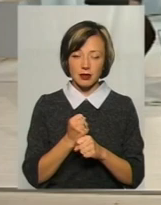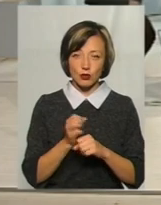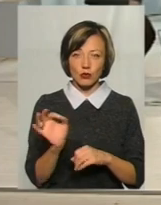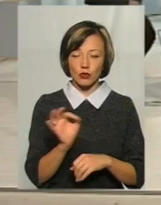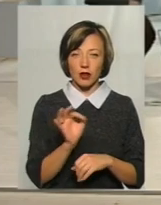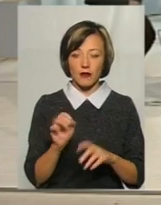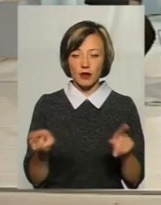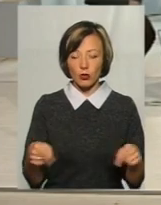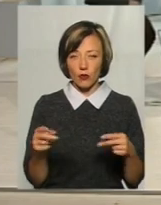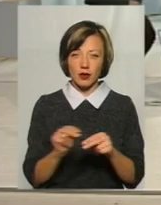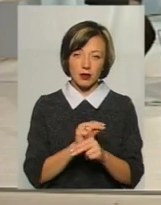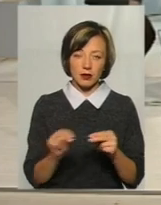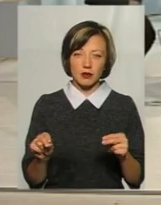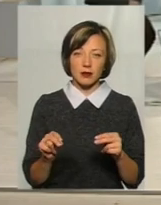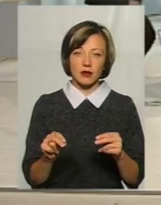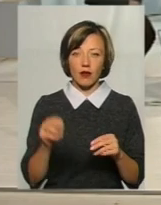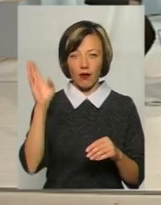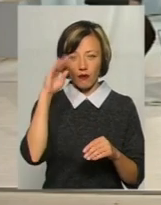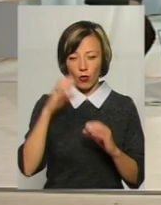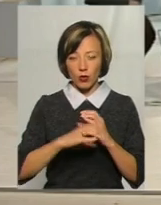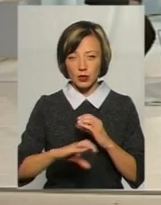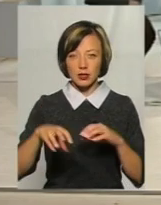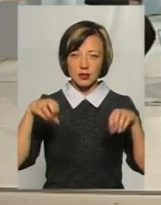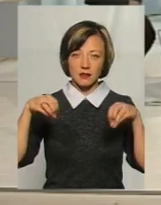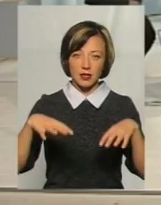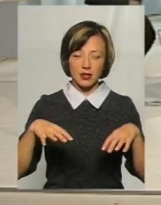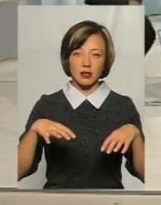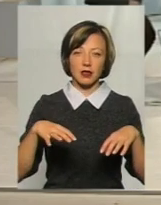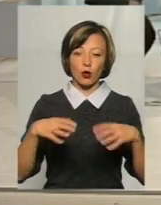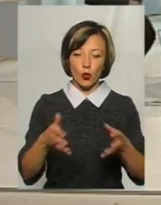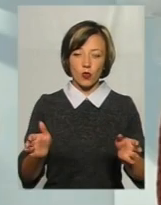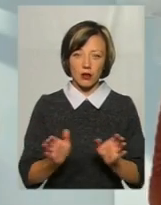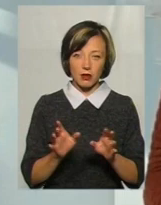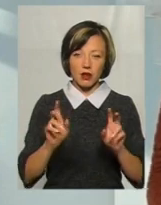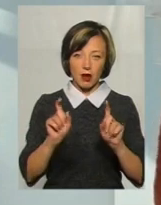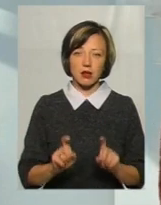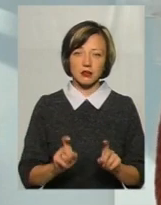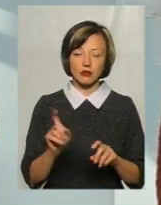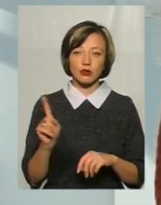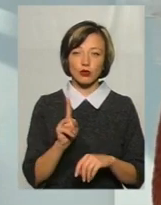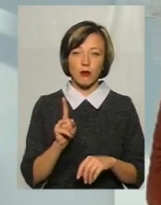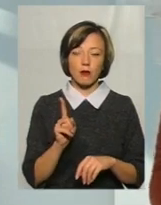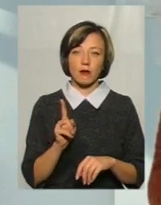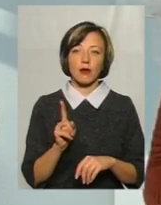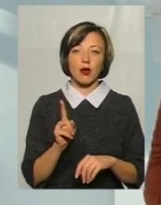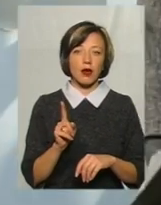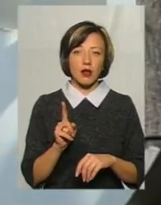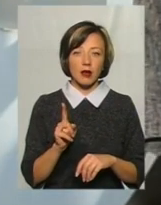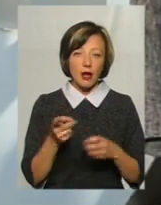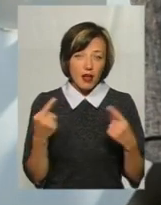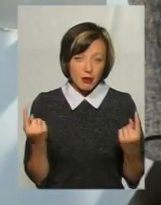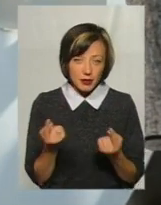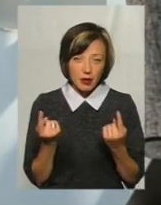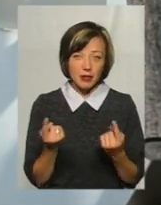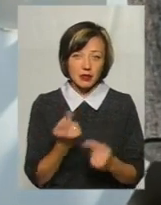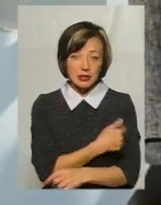тобто відновлення, підведення води, світла, унітаз, щоб воно виглядало полюнське.